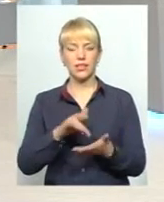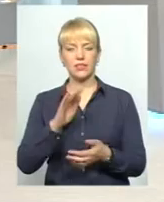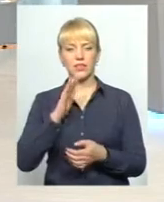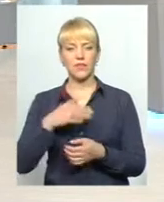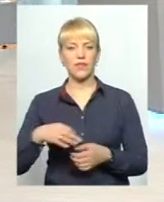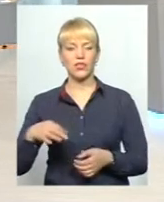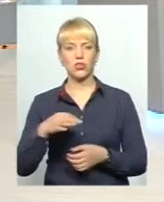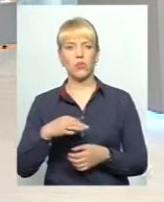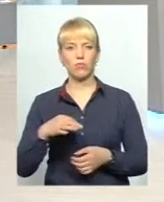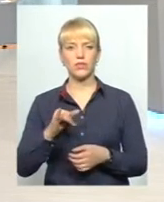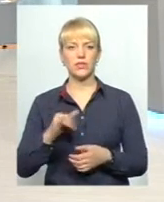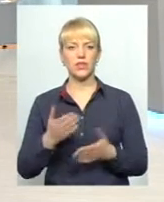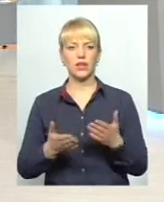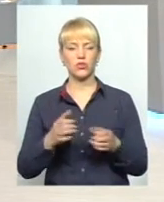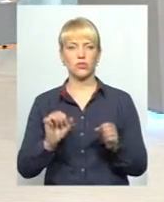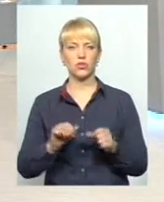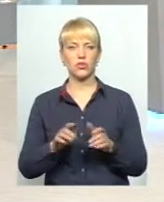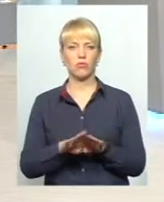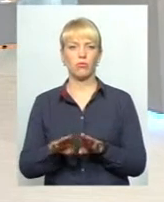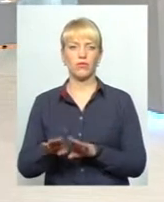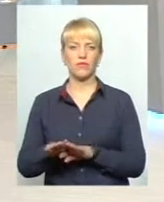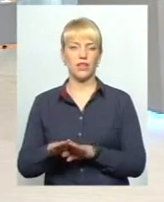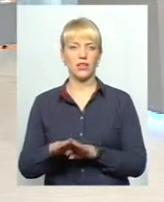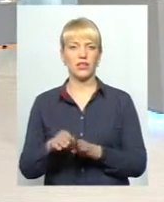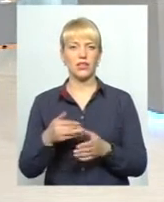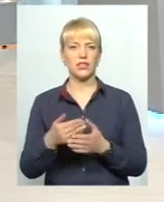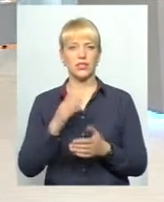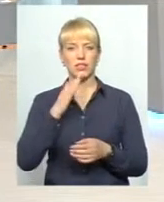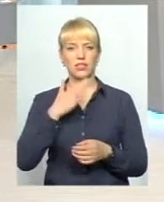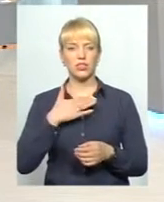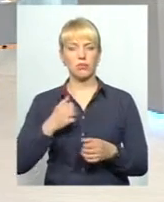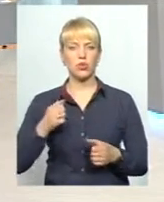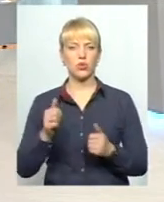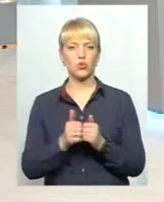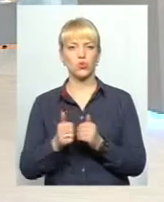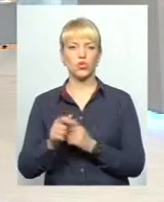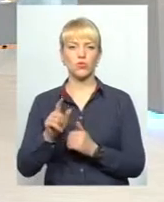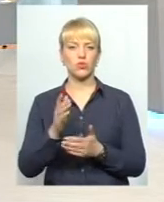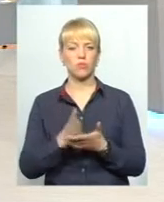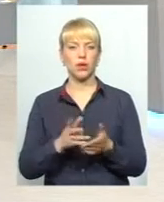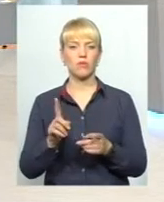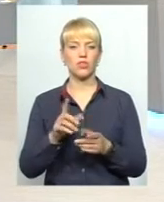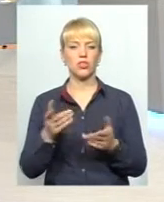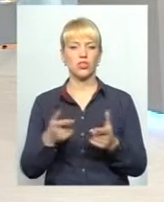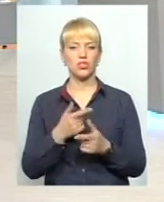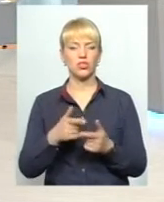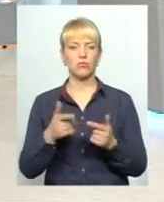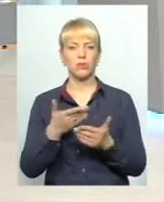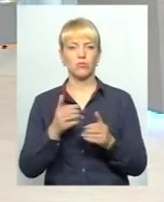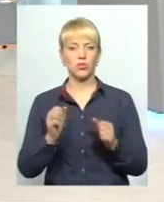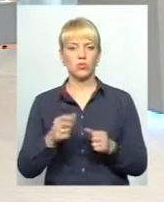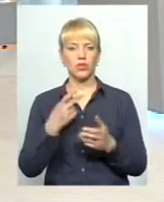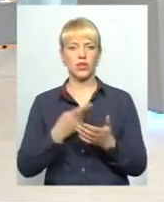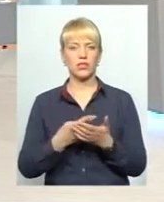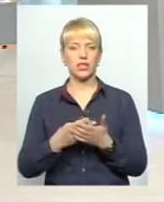нашій області, і якщо можливо, так в порівнянні приблизно з нашими сусідами, що маємо, і чим можемо вже гордитися, що можемо